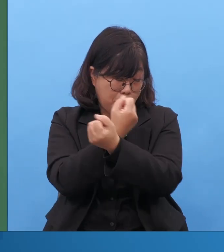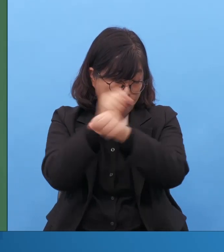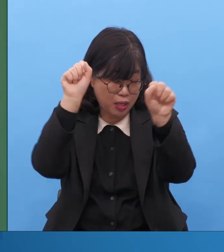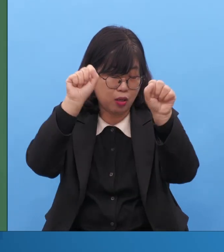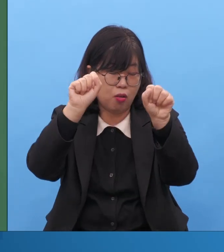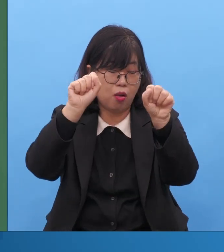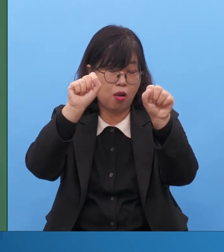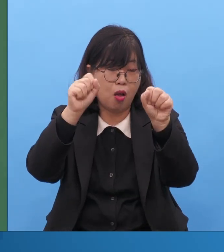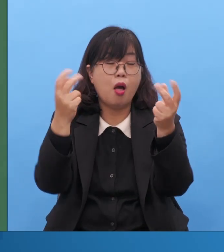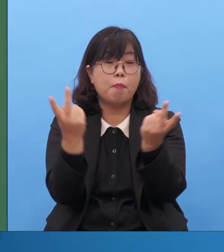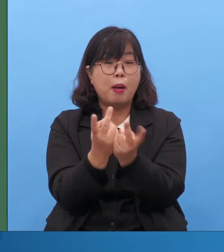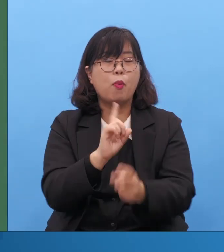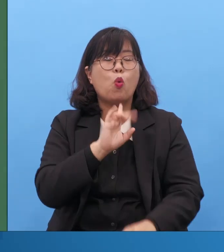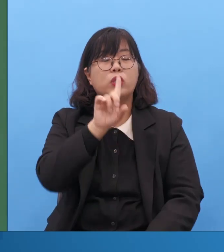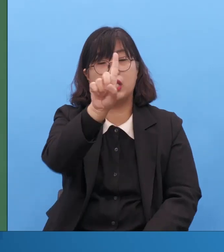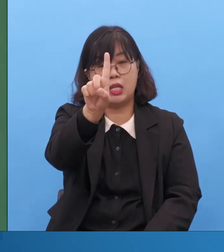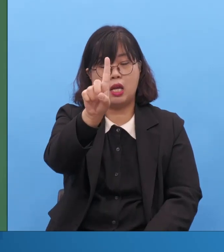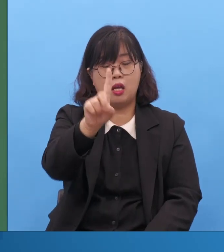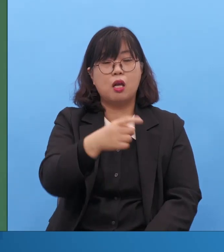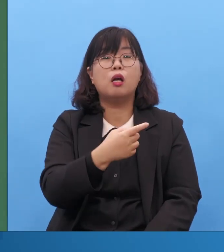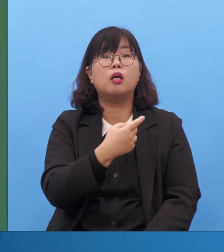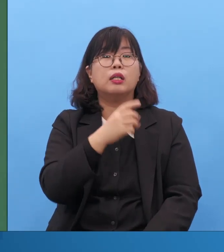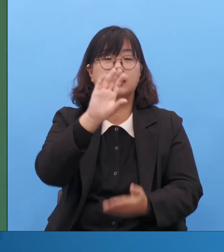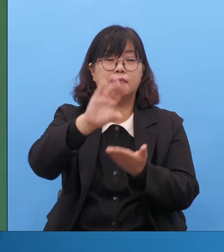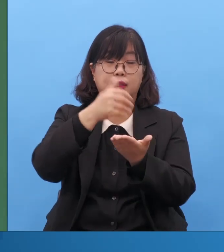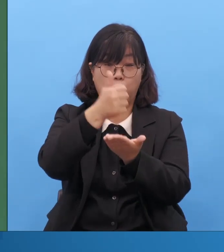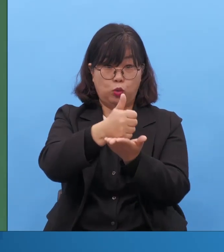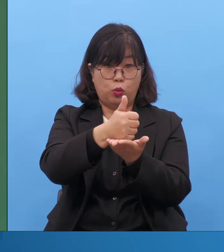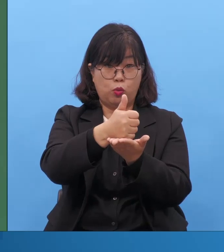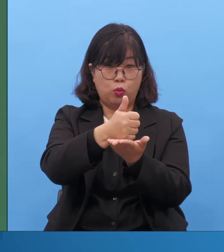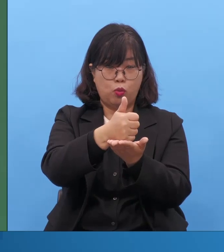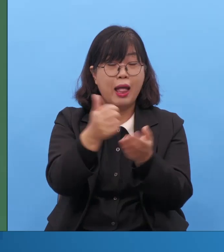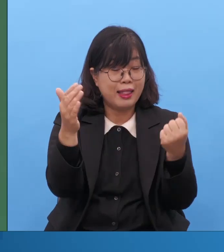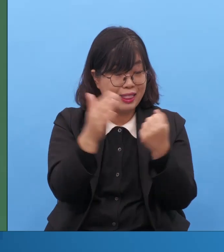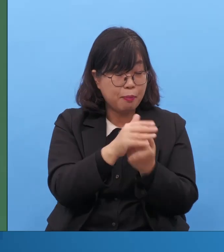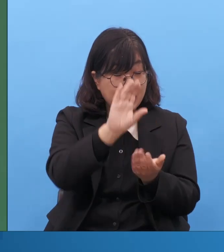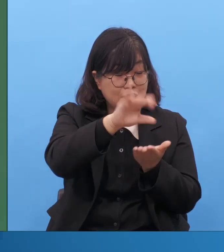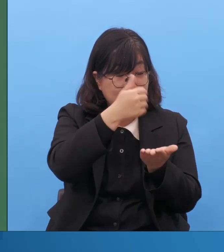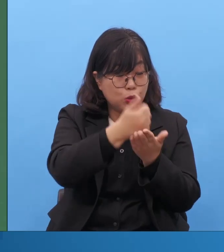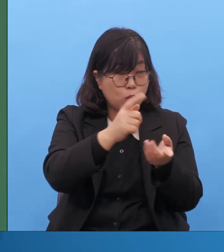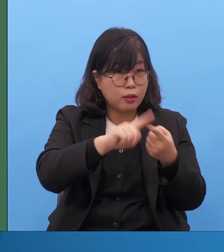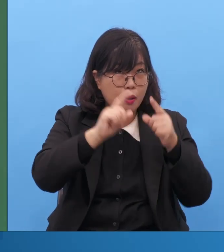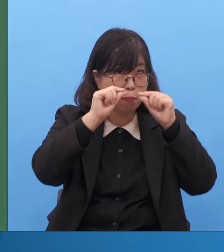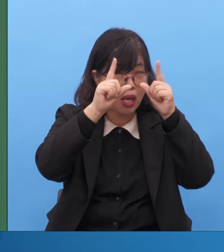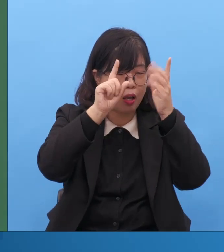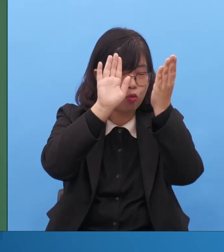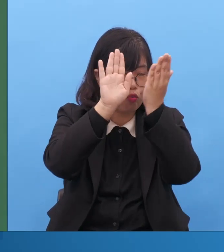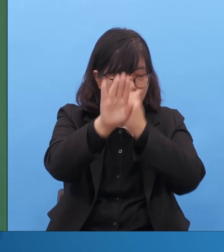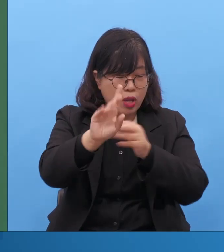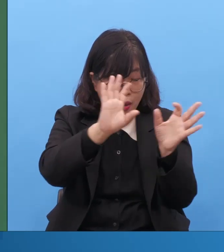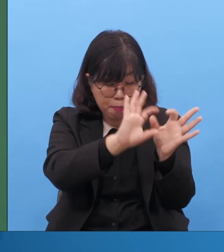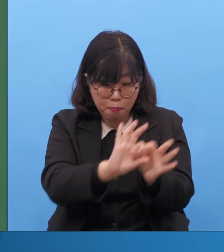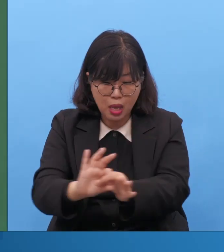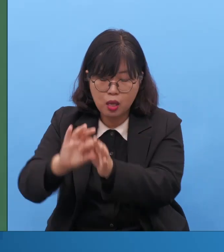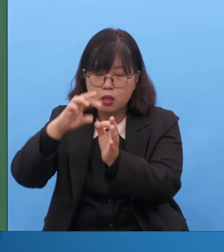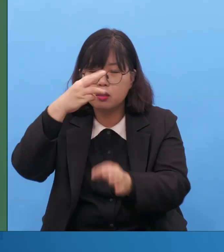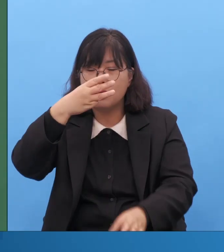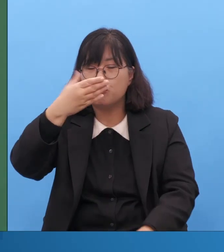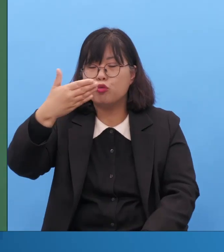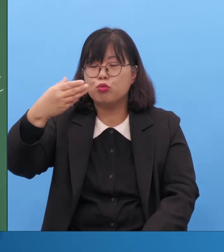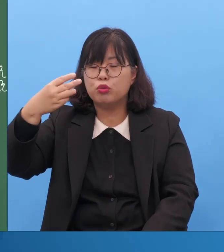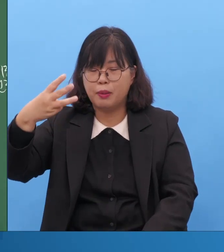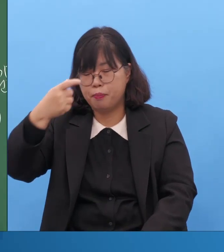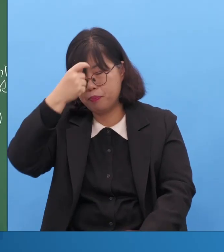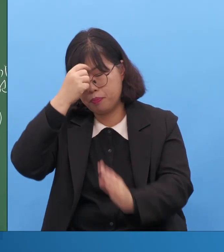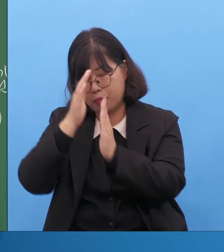이게 플랫폼입니다. 맘하죠. 이걸 여러분 갖추고 있었네요. 여러분이 영적으로 산업의